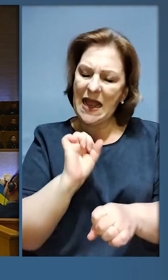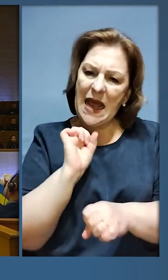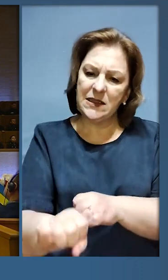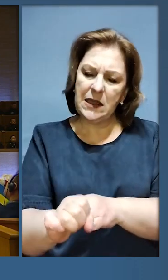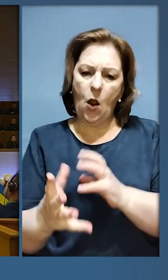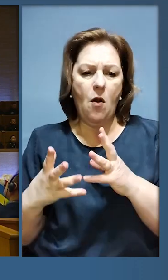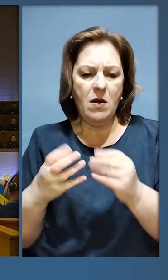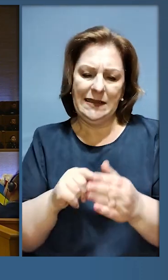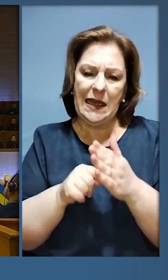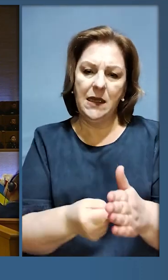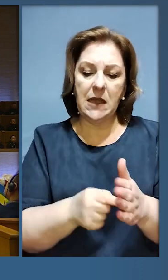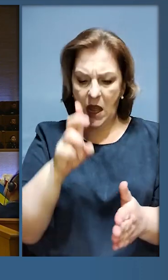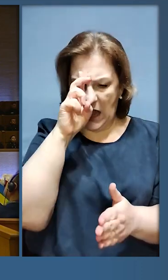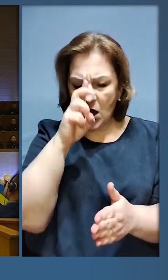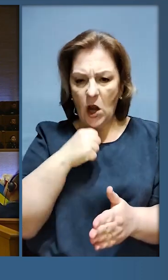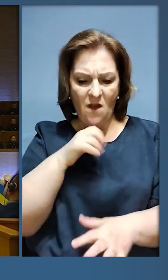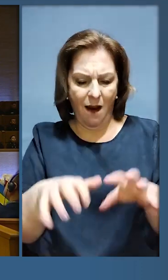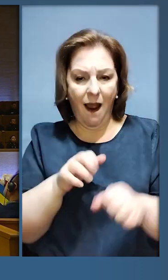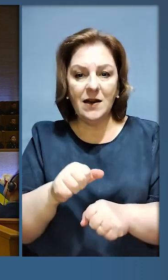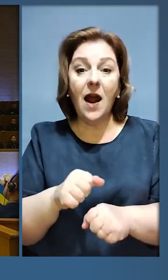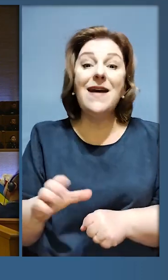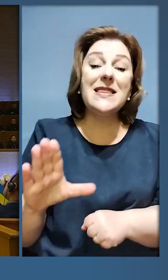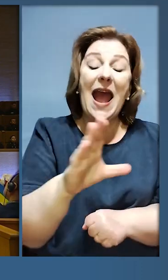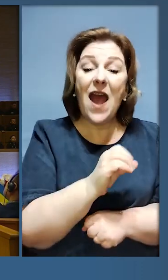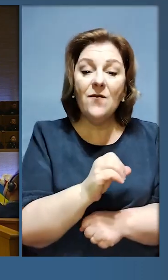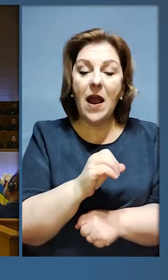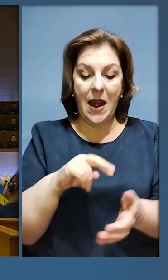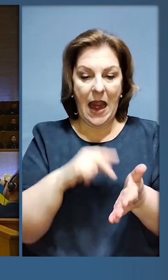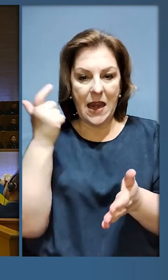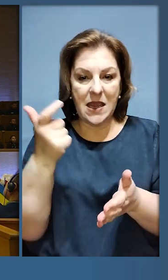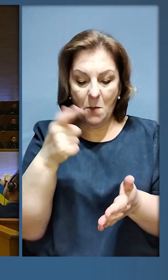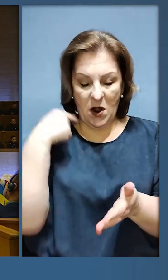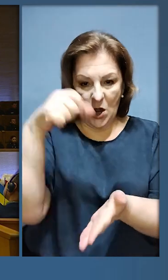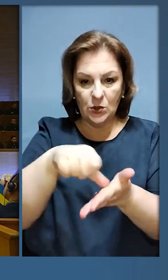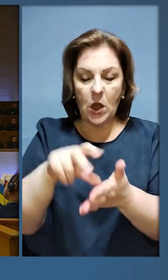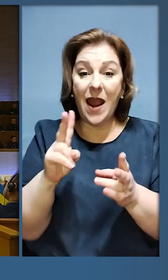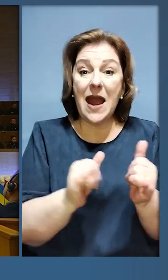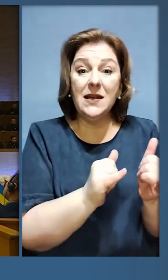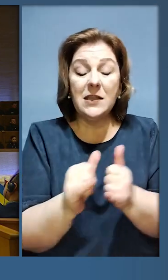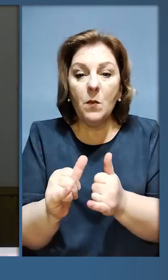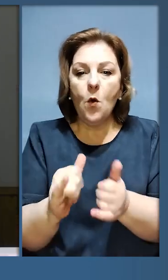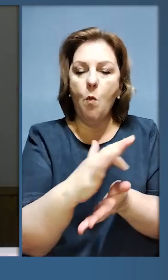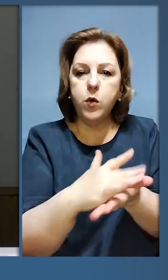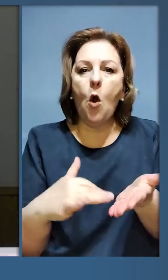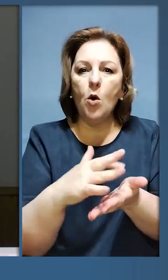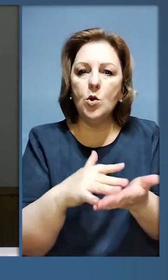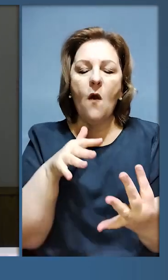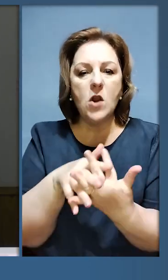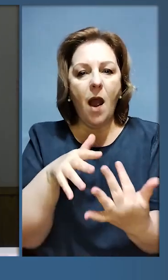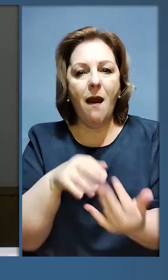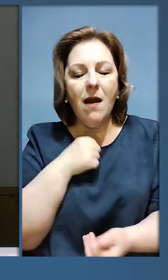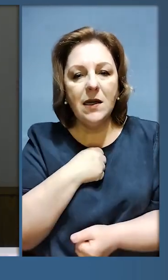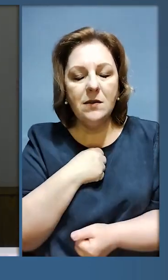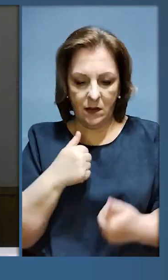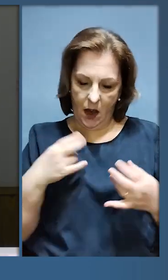постійний і нездоланний тиск на державу-агресора і на всіх економічних суб'єктів, які забезпечують